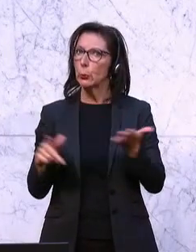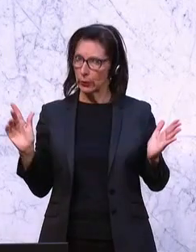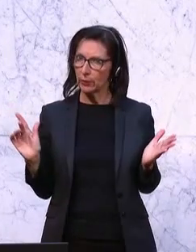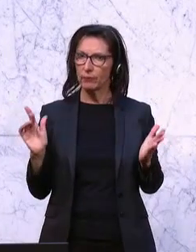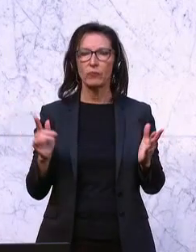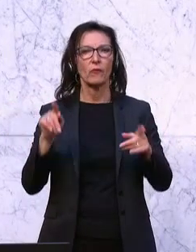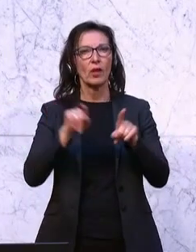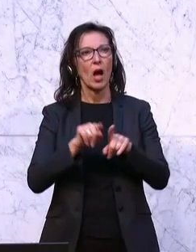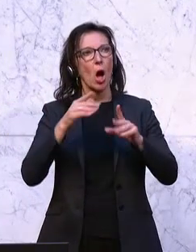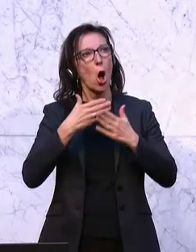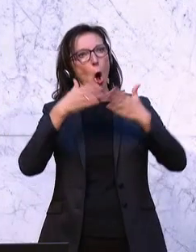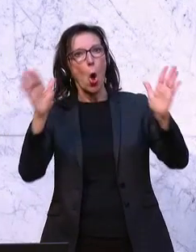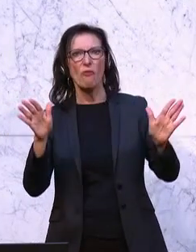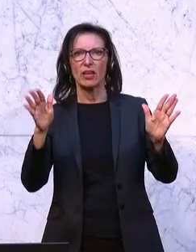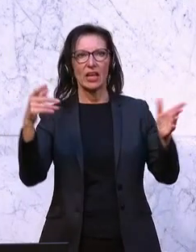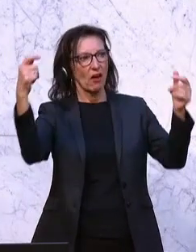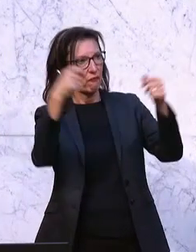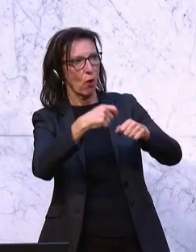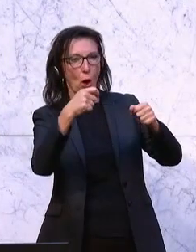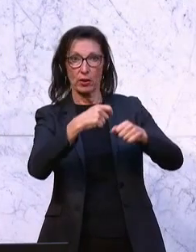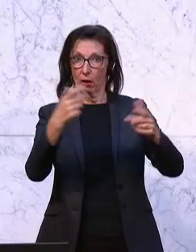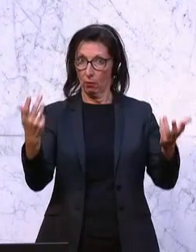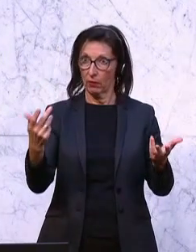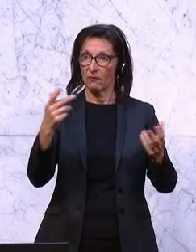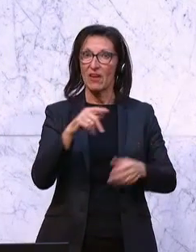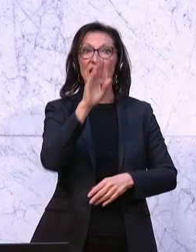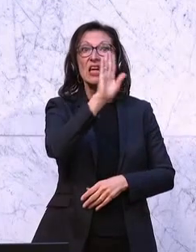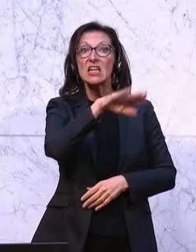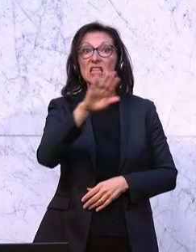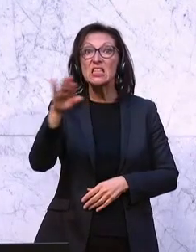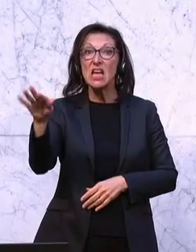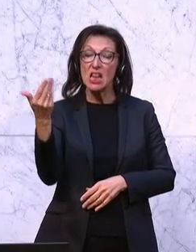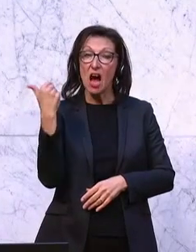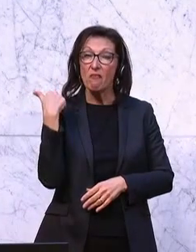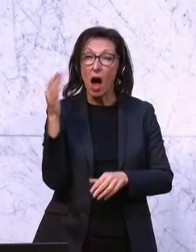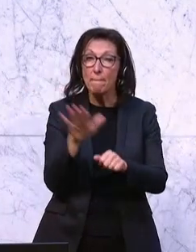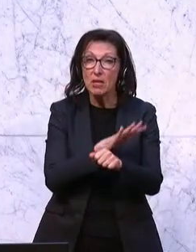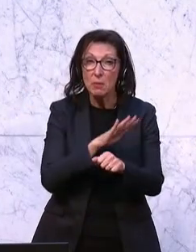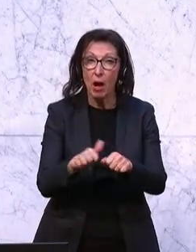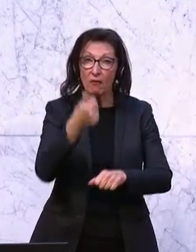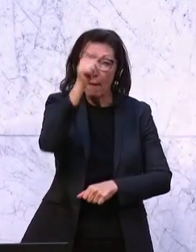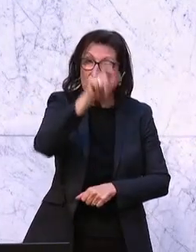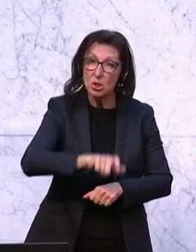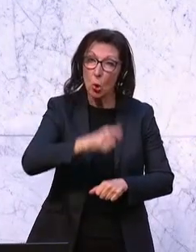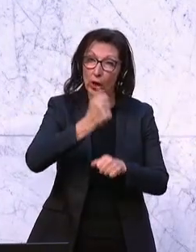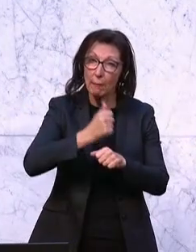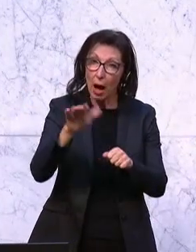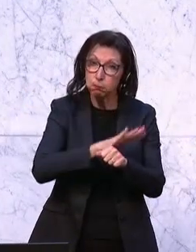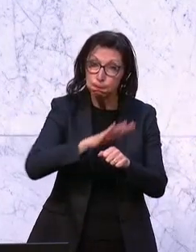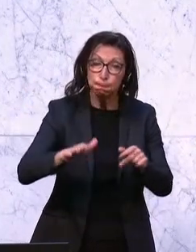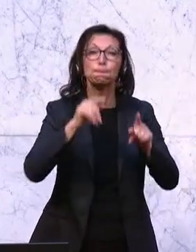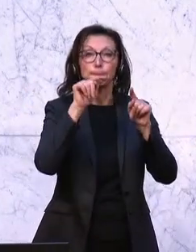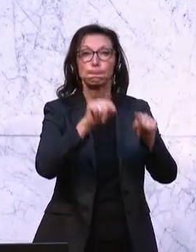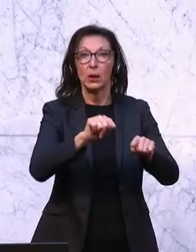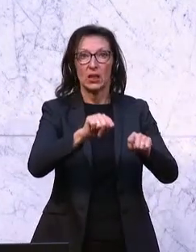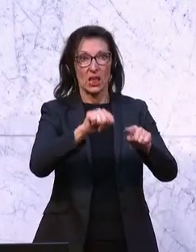öffentlicher Förderungen für Einrichtungen, die wir verurteilte Kinderschänder beschäftigen. Die Übernahme aller Therapie- und Verfahrenskosten der